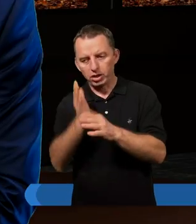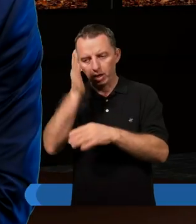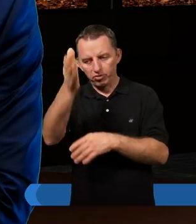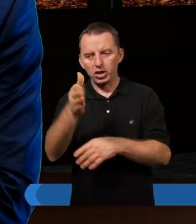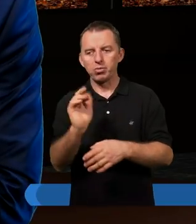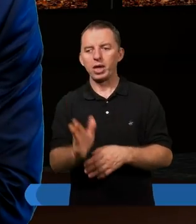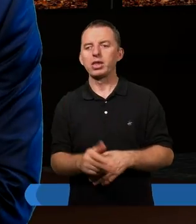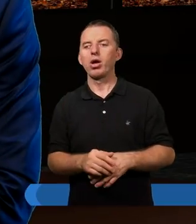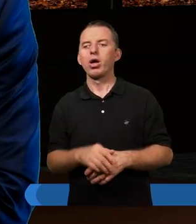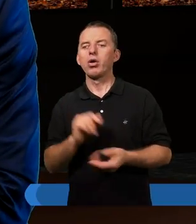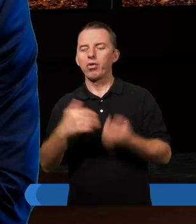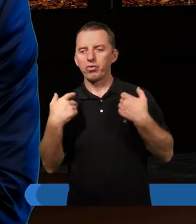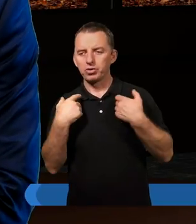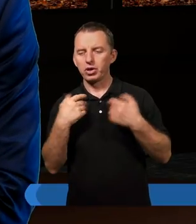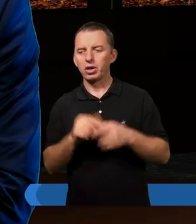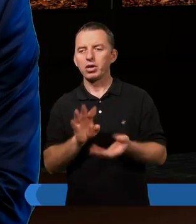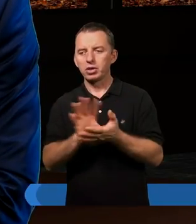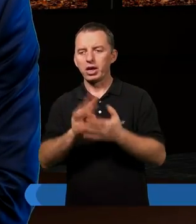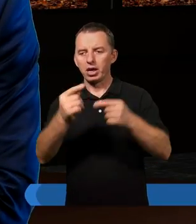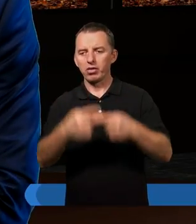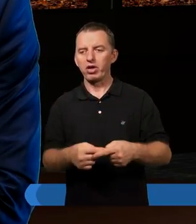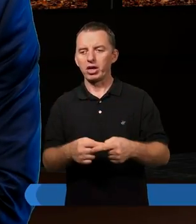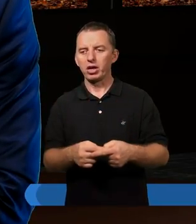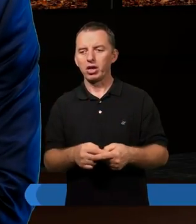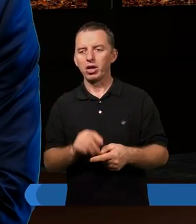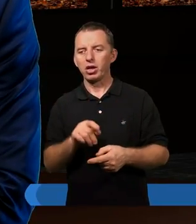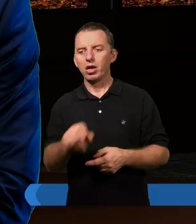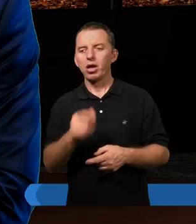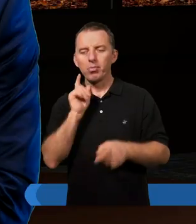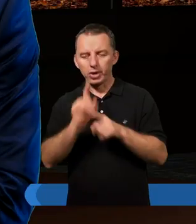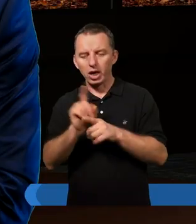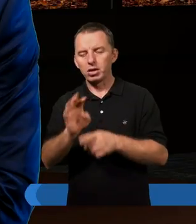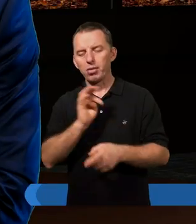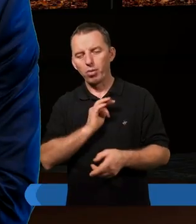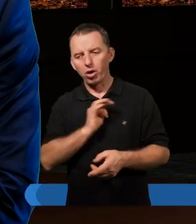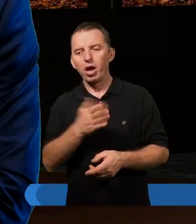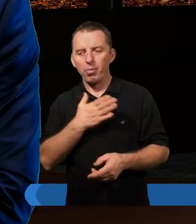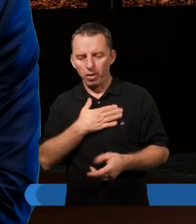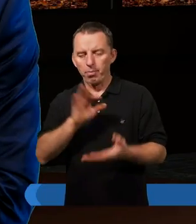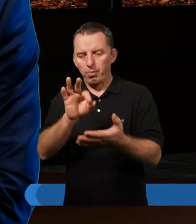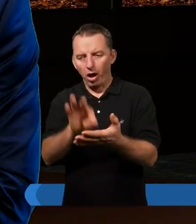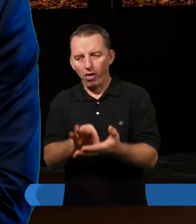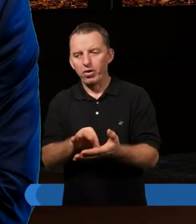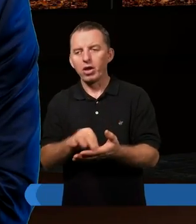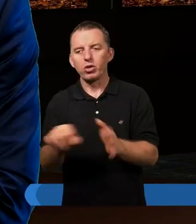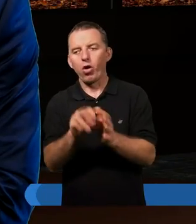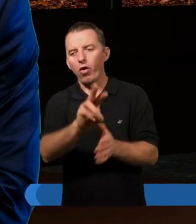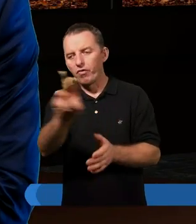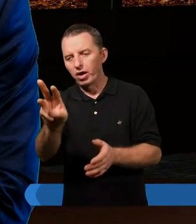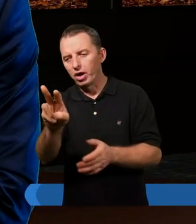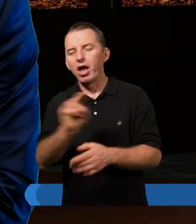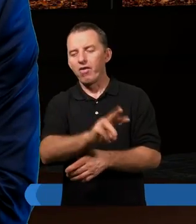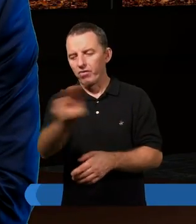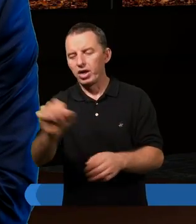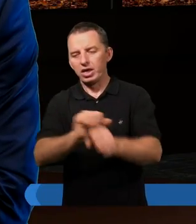Teraz będę czytał 14 werset. 14, tak. Ja sam zaś, bracia moi, mam pewność co do was, że